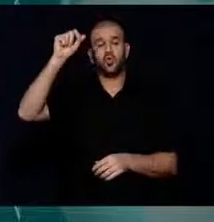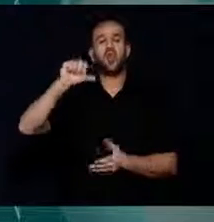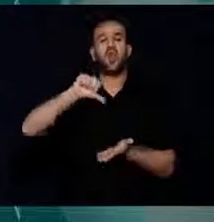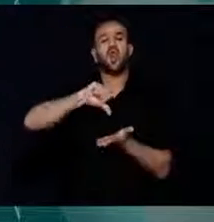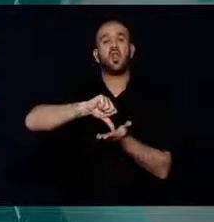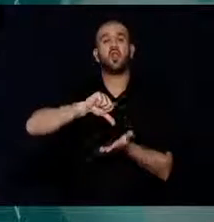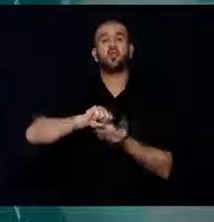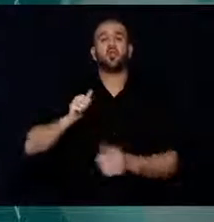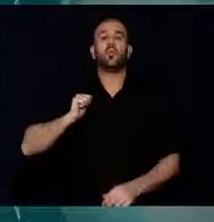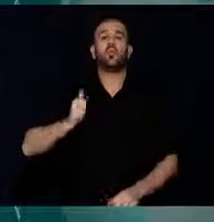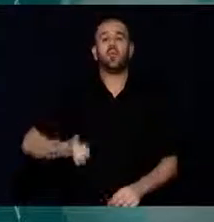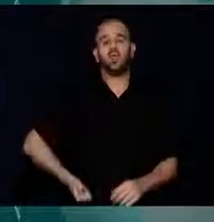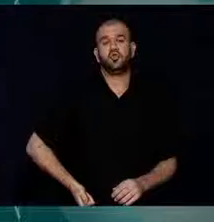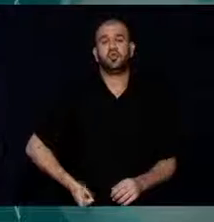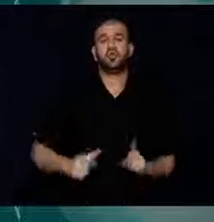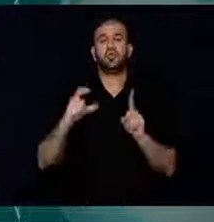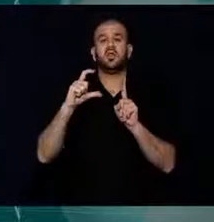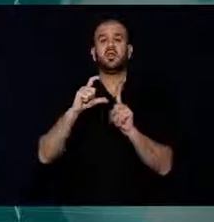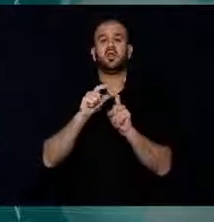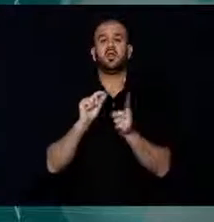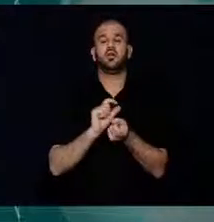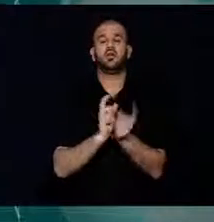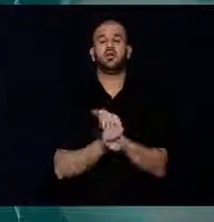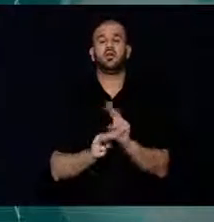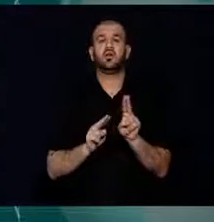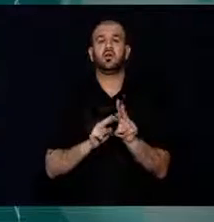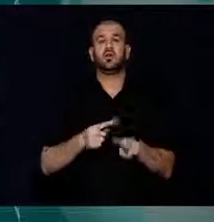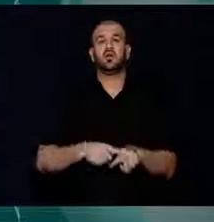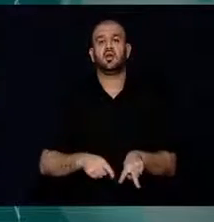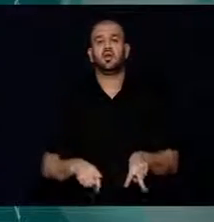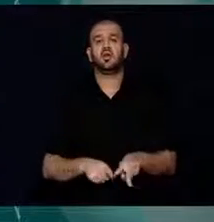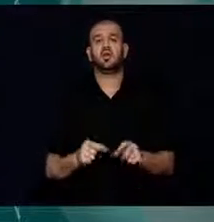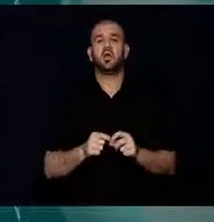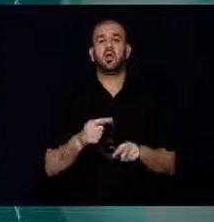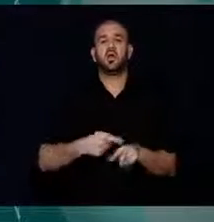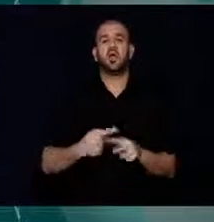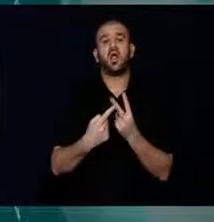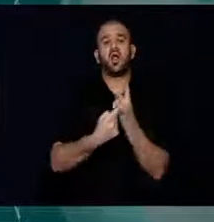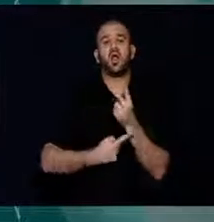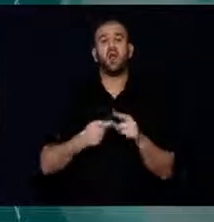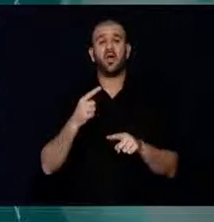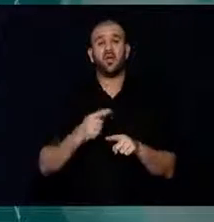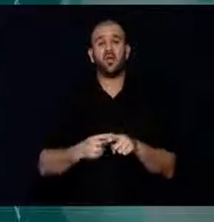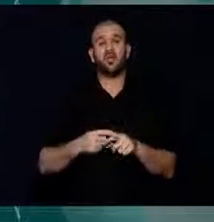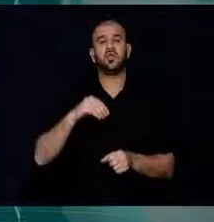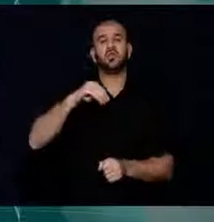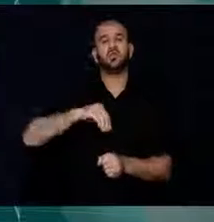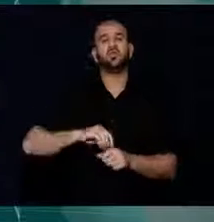İçişleri ve Çalışma Bakanı Asım Akansoy'un da katıldığı törende,